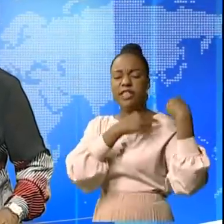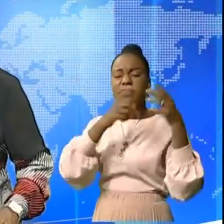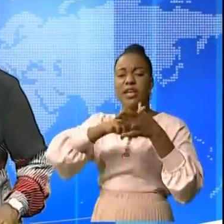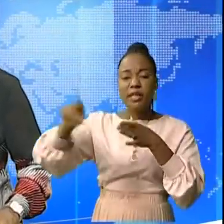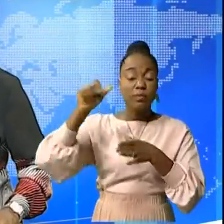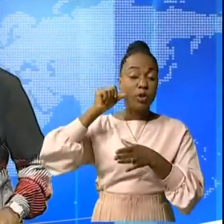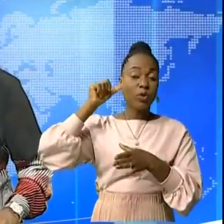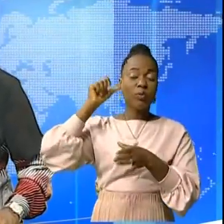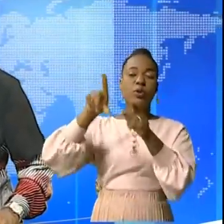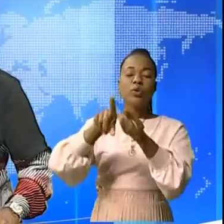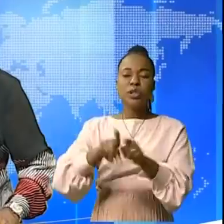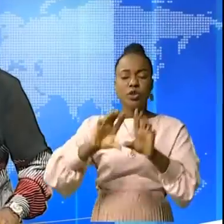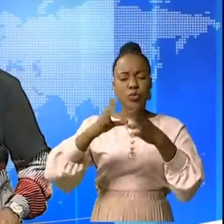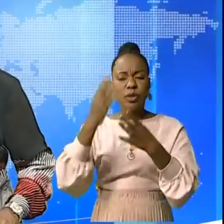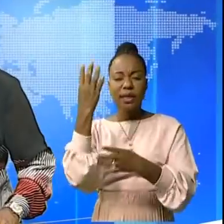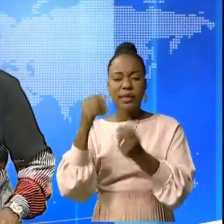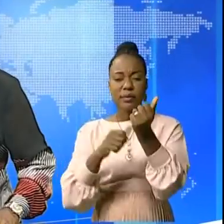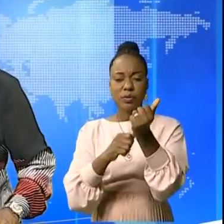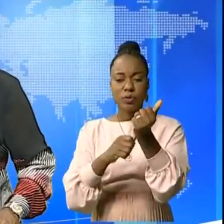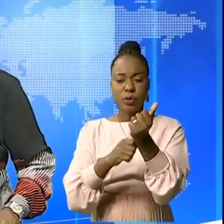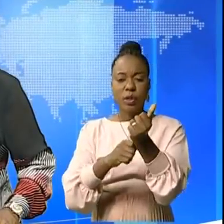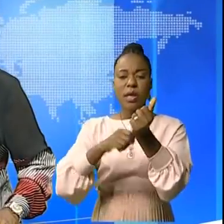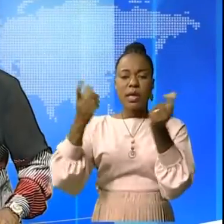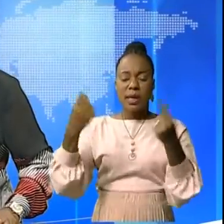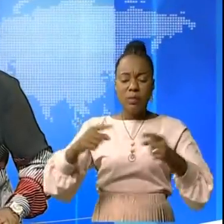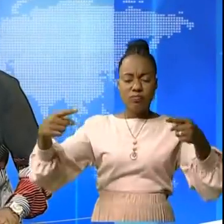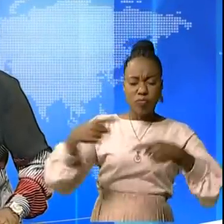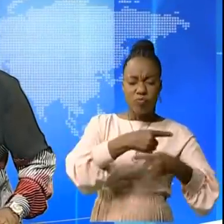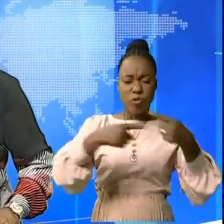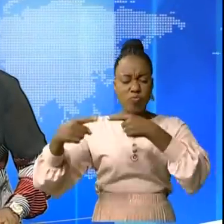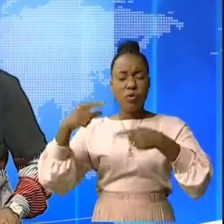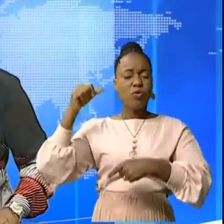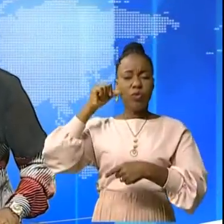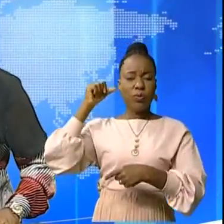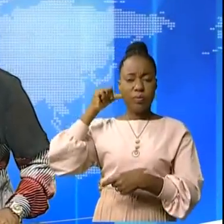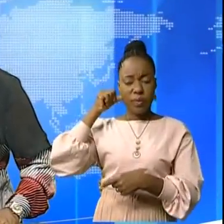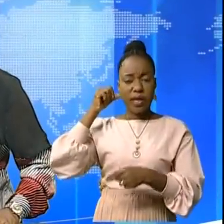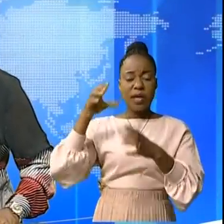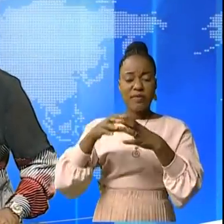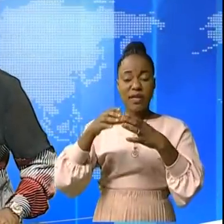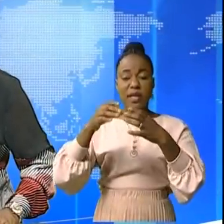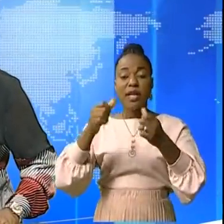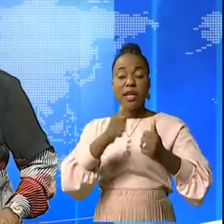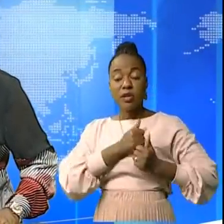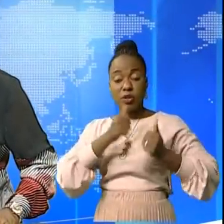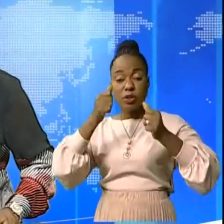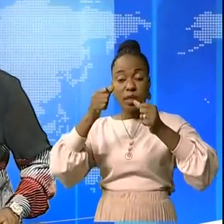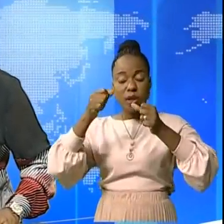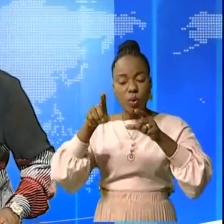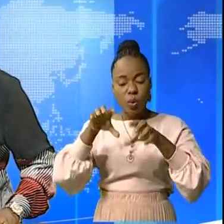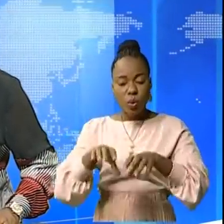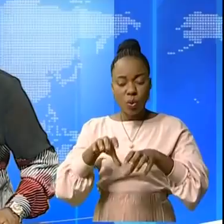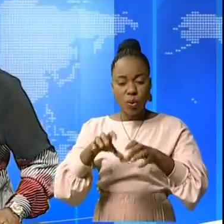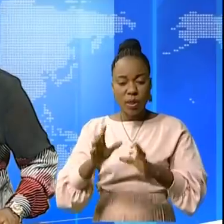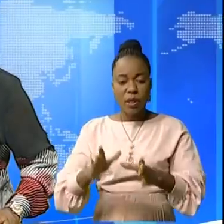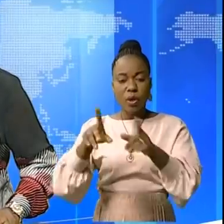fuite, et ses hommes sont maîtrisés. Après le vif affrontement hier entre les forces armées de la République démocratique du Congo